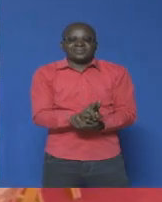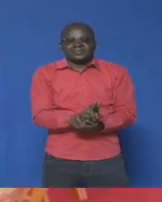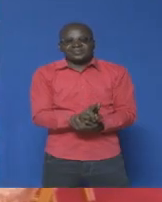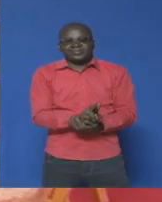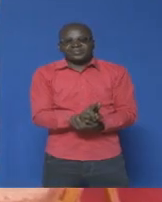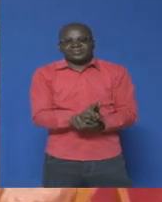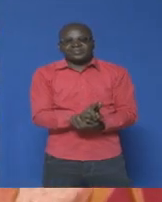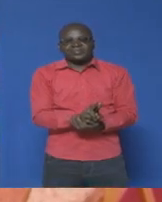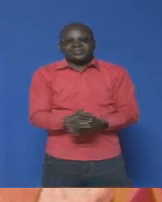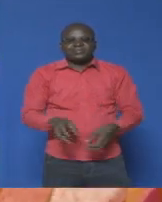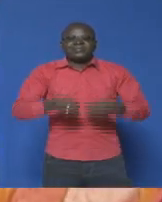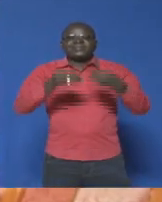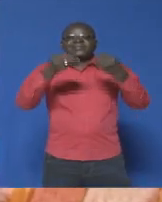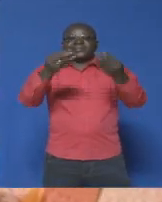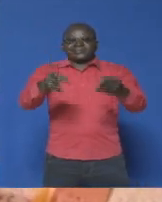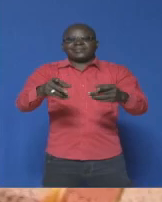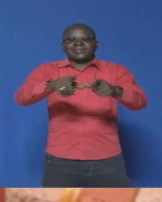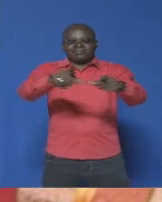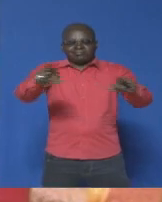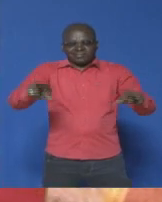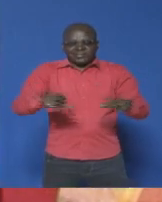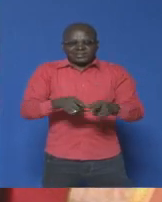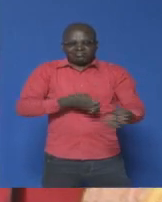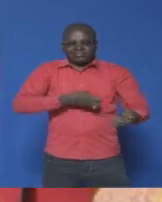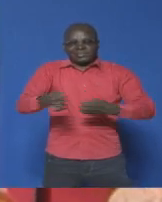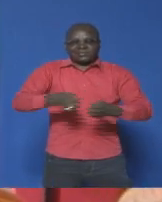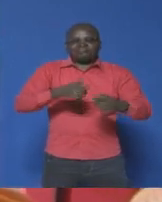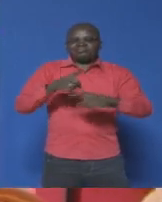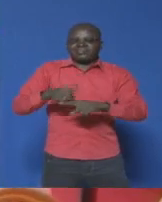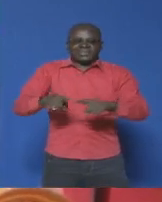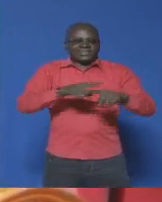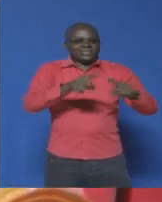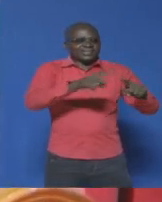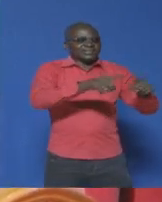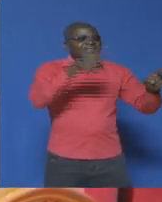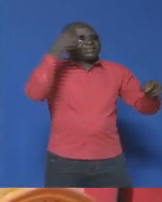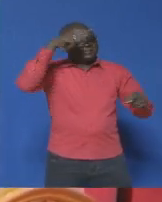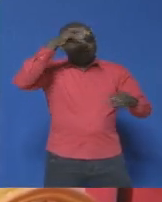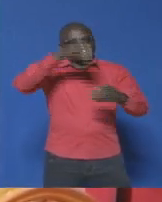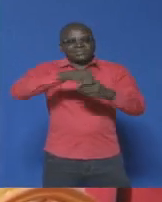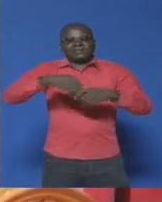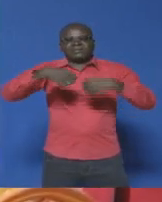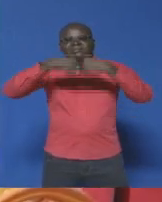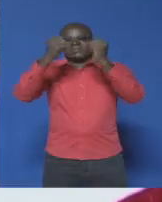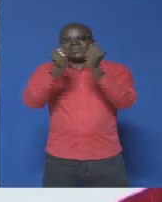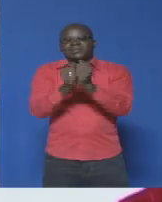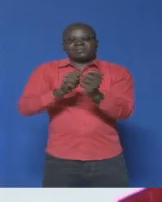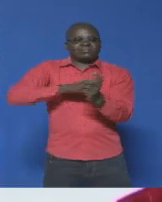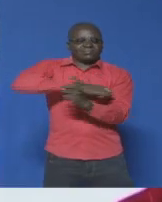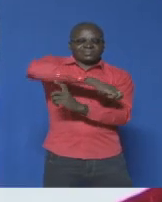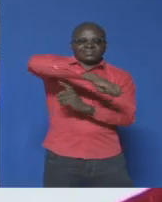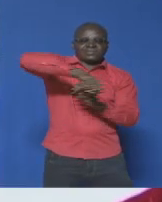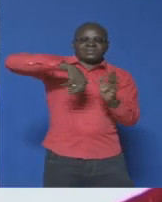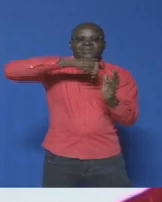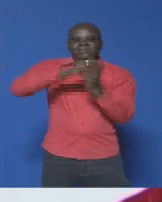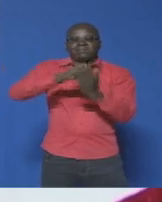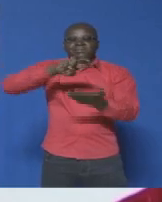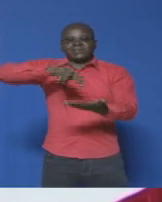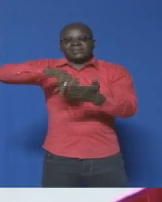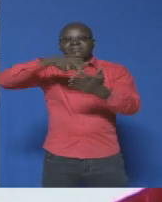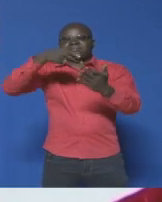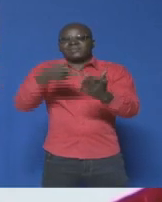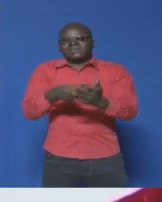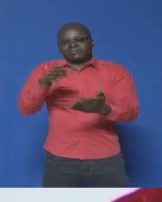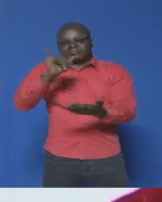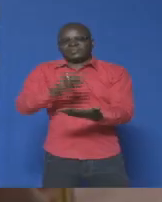Offrir une plateforme d'échange aux différents intervenants dans le secteur de l'environnement, c'est tout le sens de cette initiative.